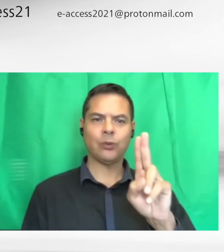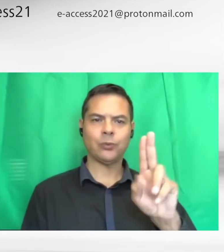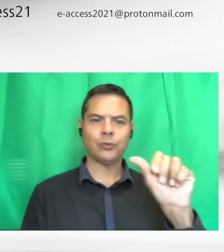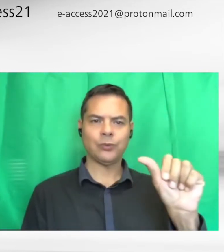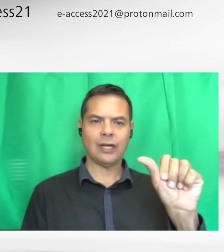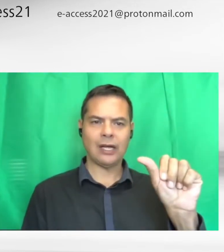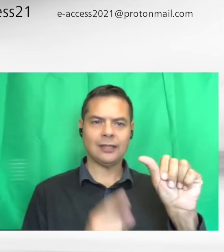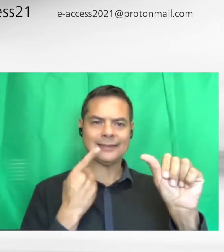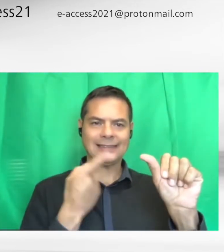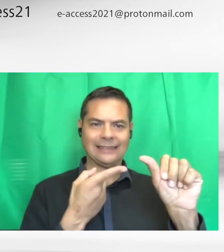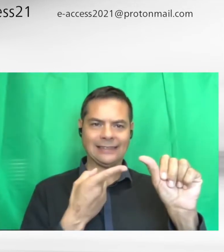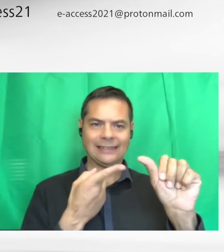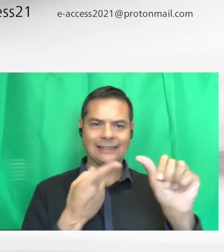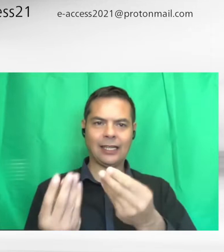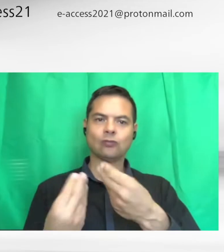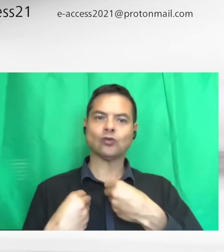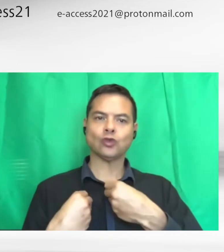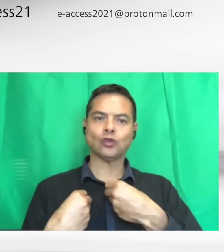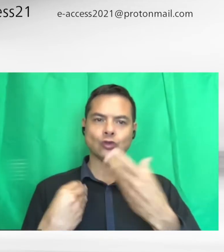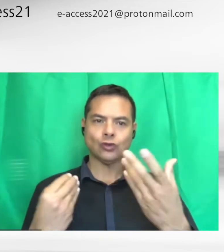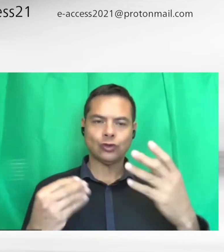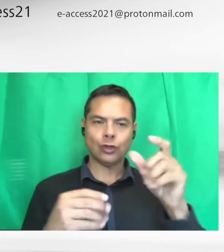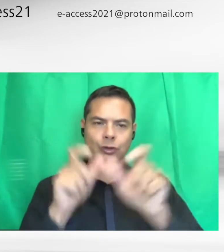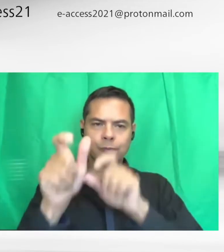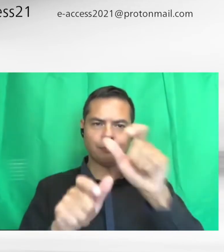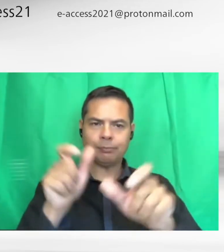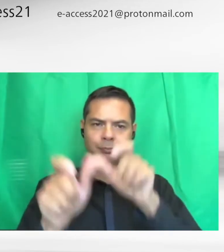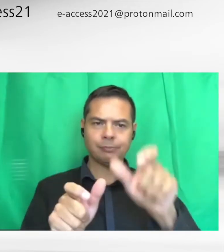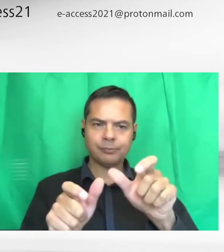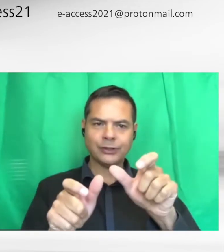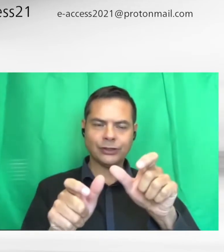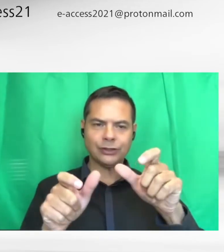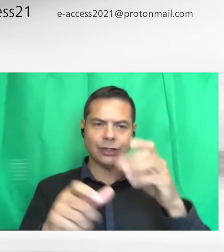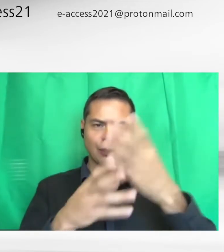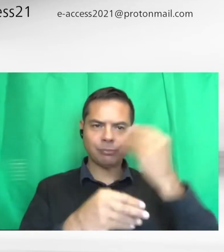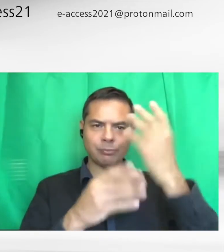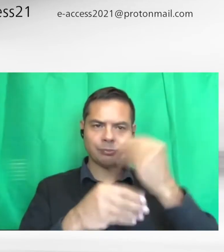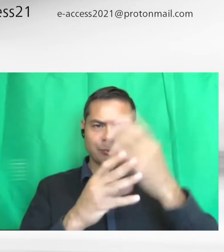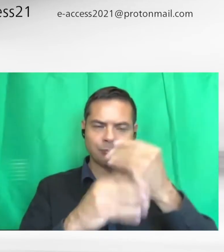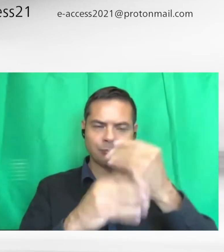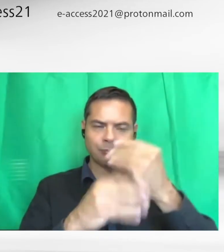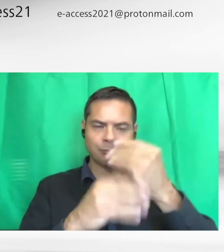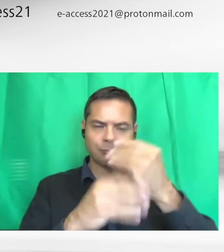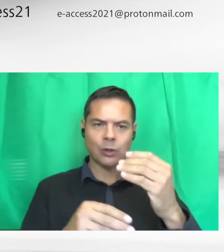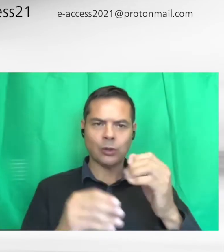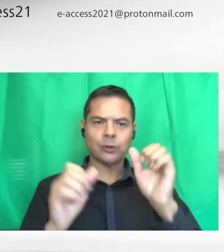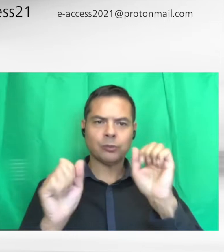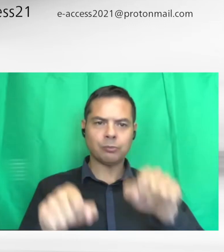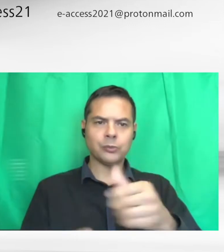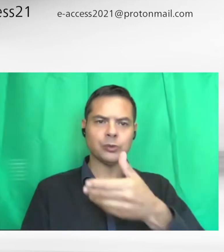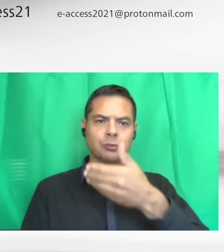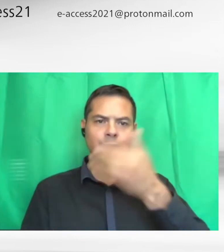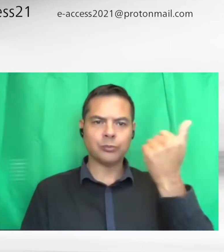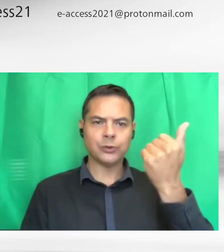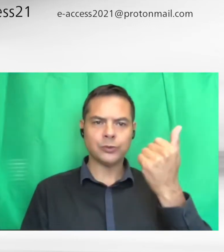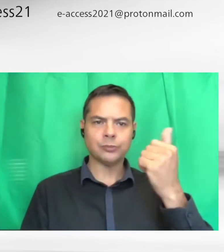'apprentissage égales pour tous les individus. Elle présente un énorme potentiel pour favoriser l'inclusion scolaire, notamment